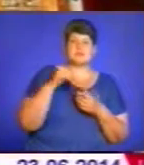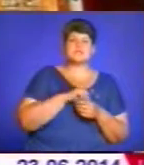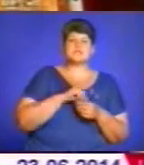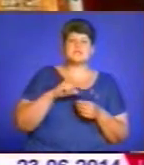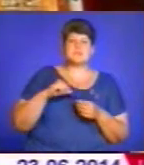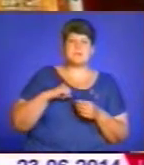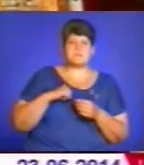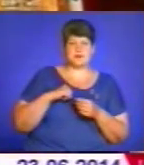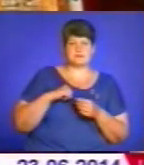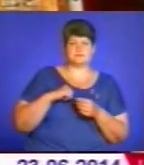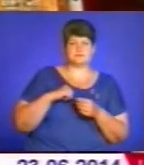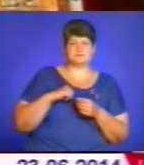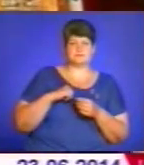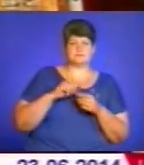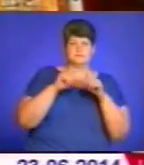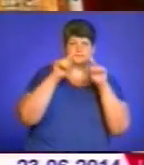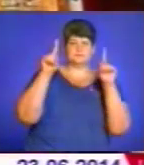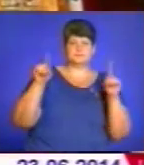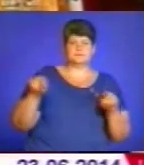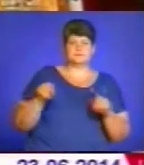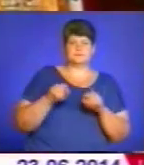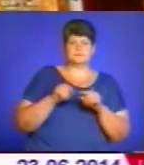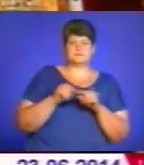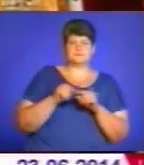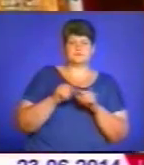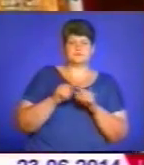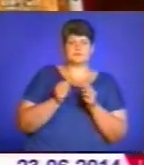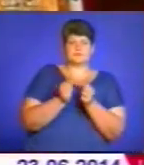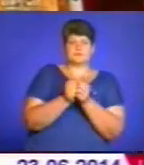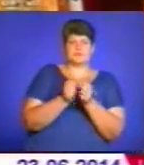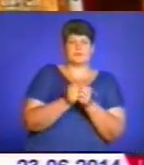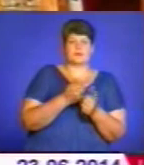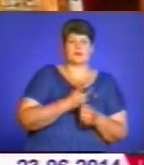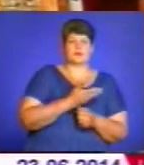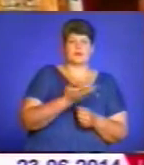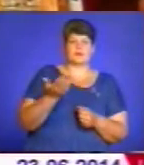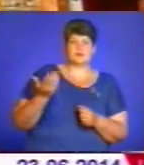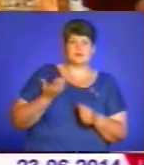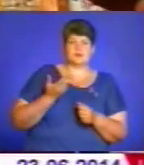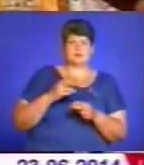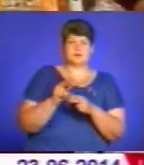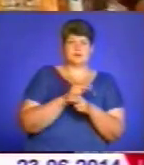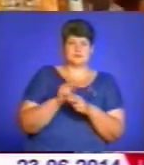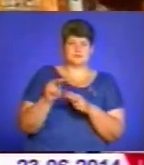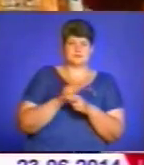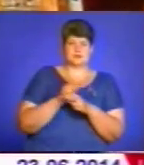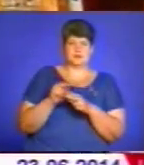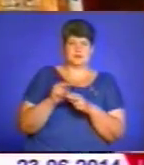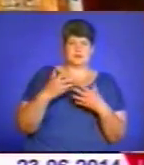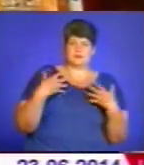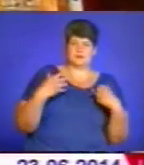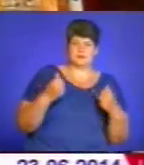приходить до нас і зціляє нас.